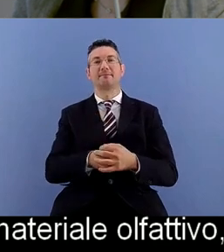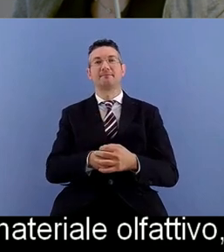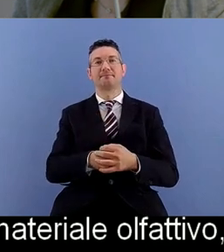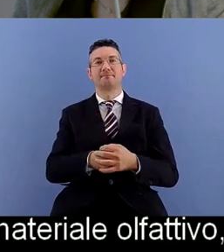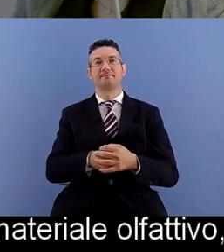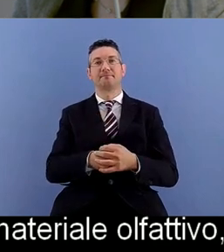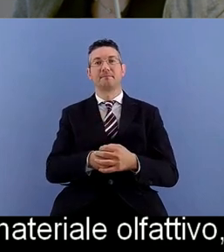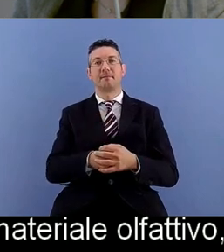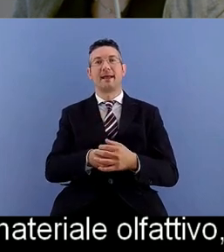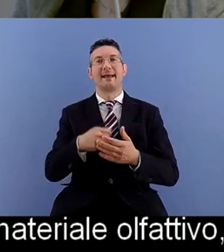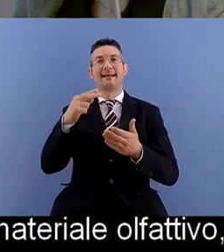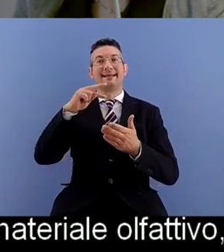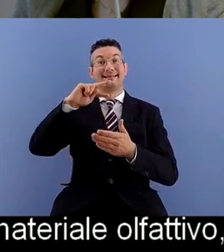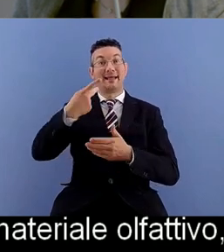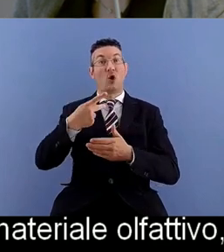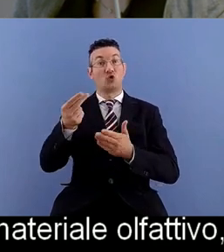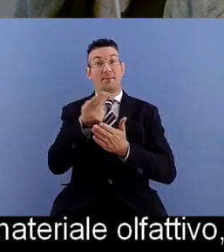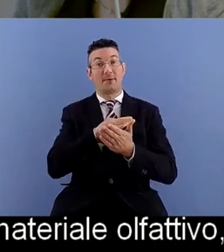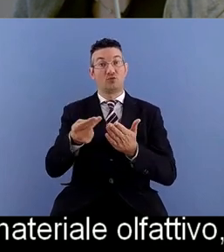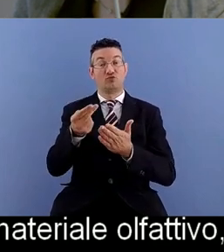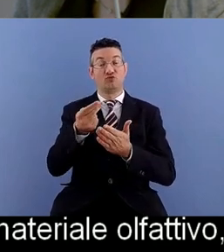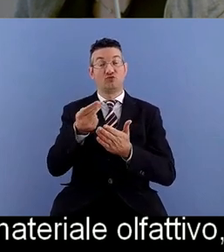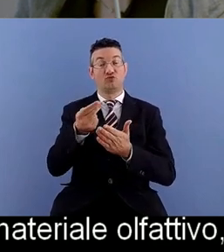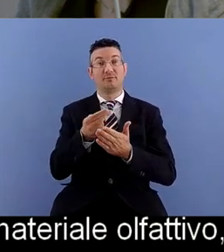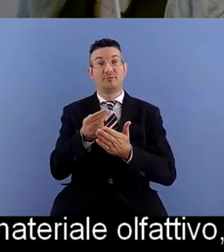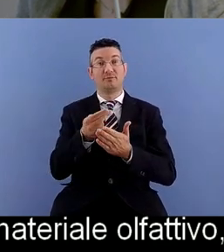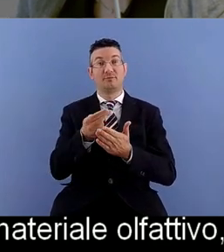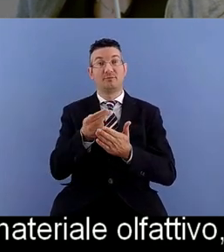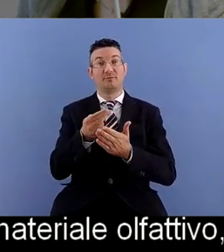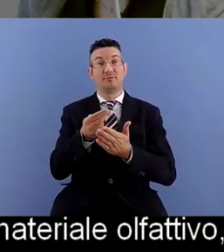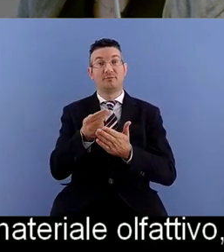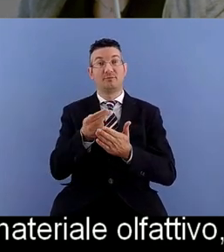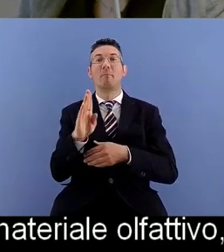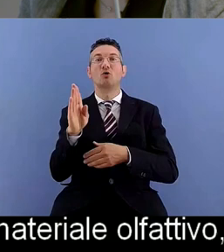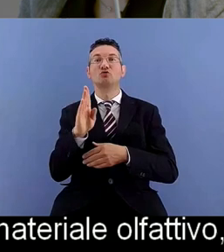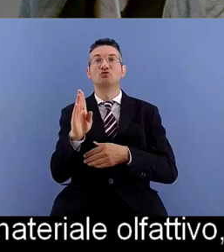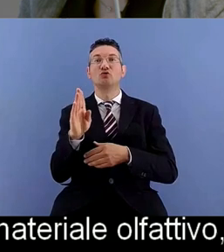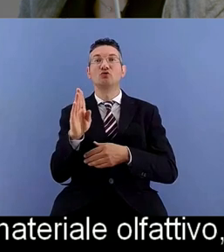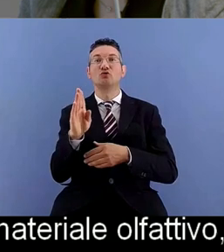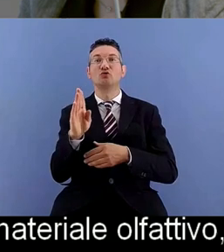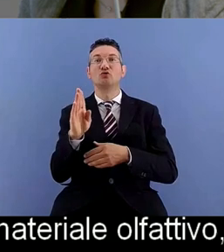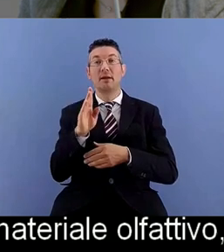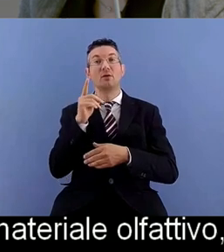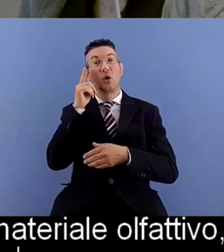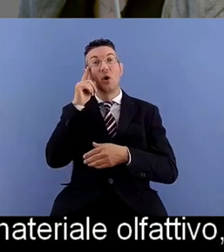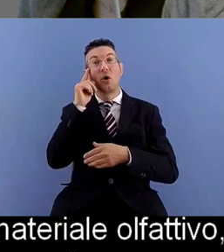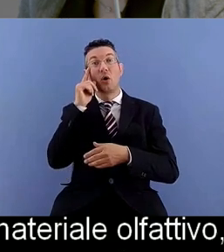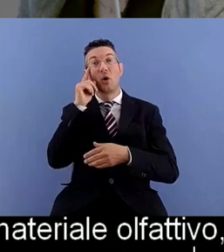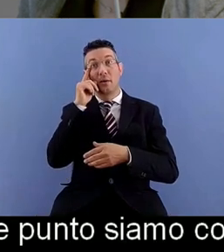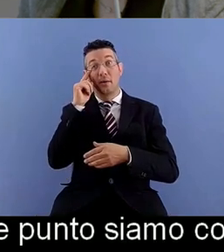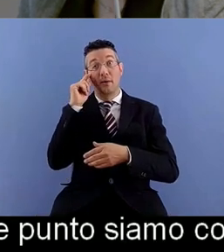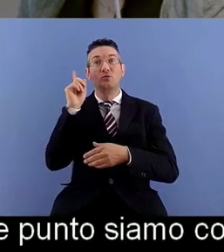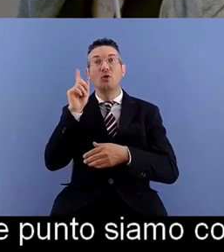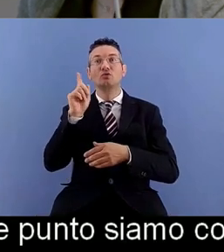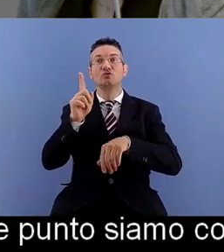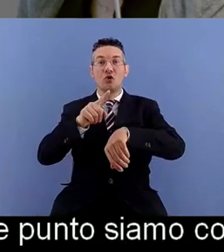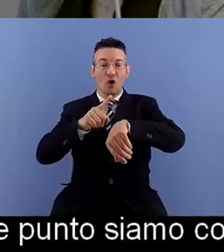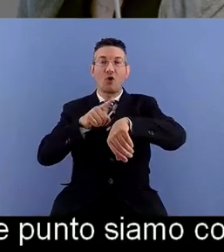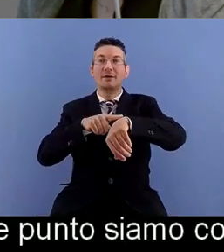progetto dedicato a Boccioni ora io non so a che punto siamo con i tempi perché se sono